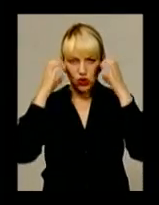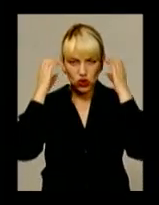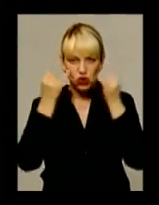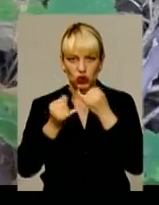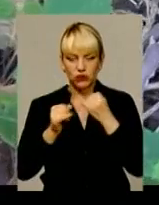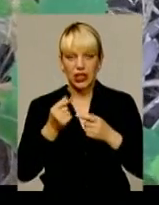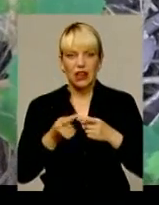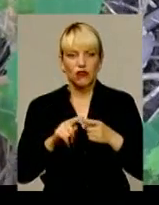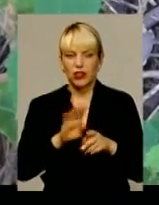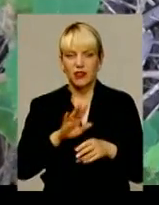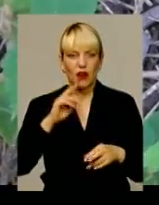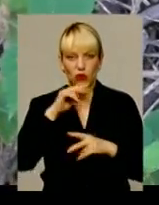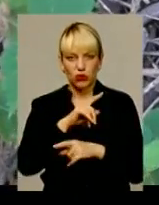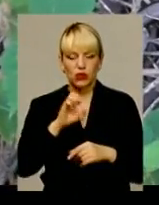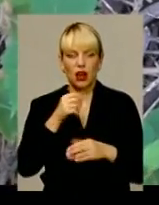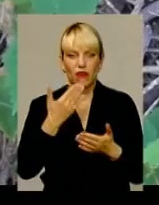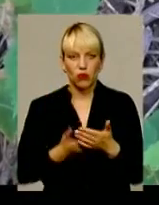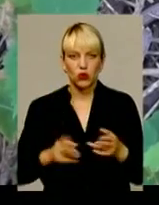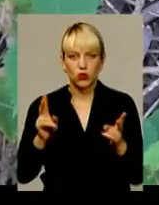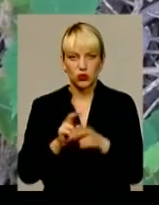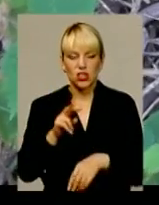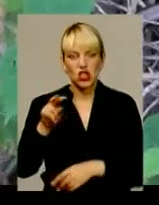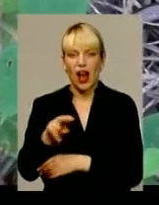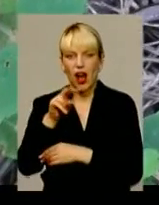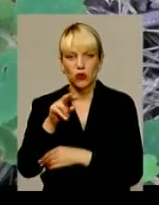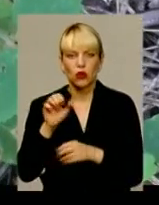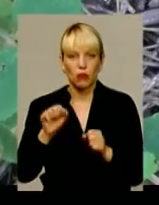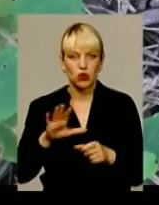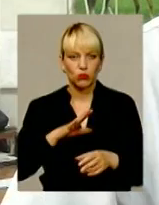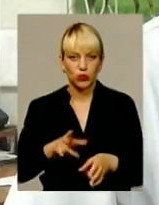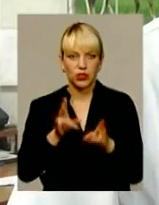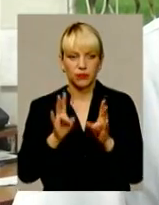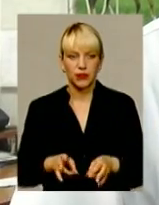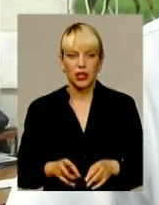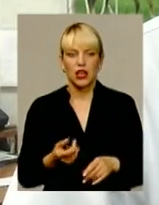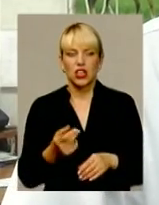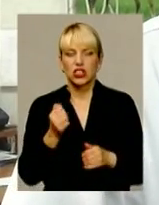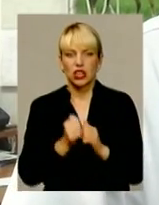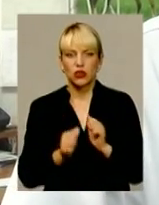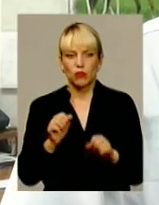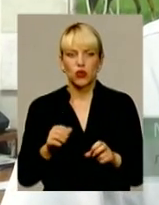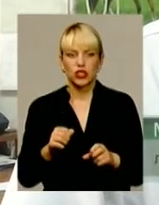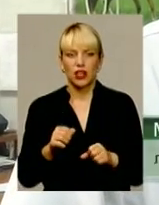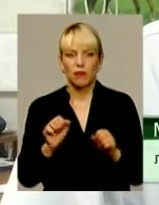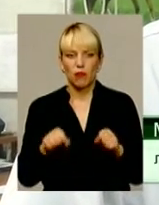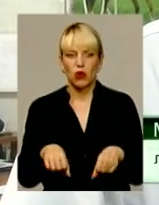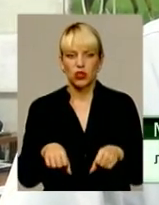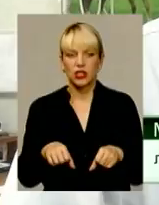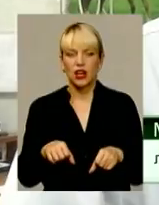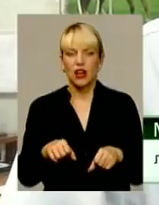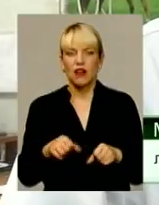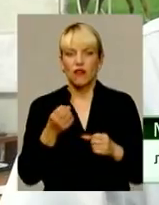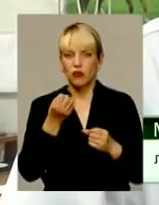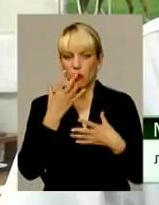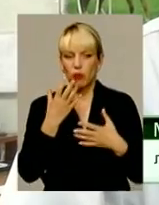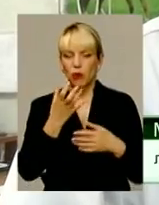голови. Вони не отруйні, а от зустріч з гадюкою може стати фатальною. Дуже часто їх можна у добре